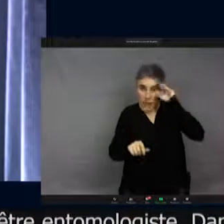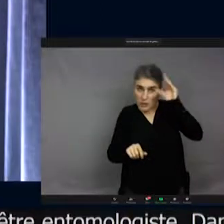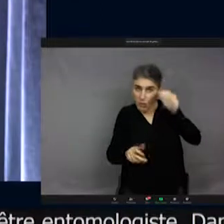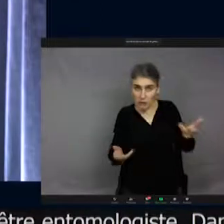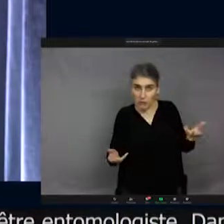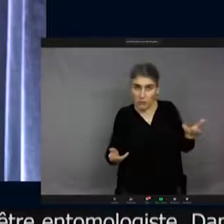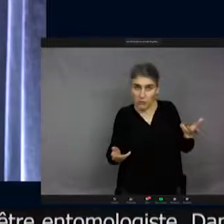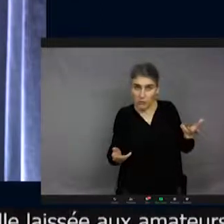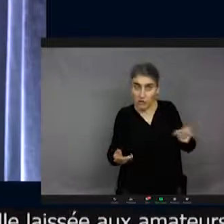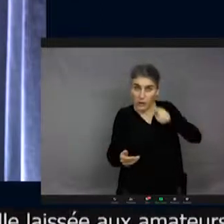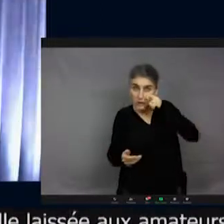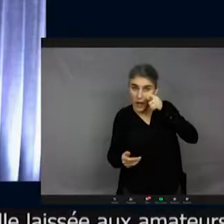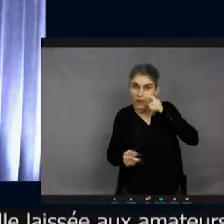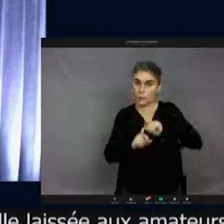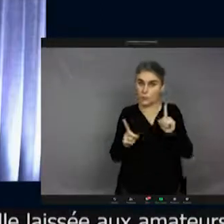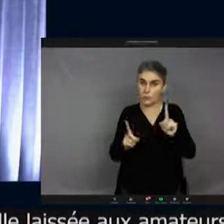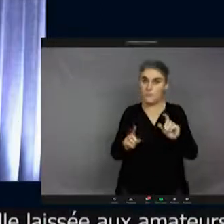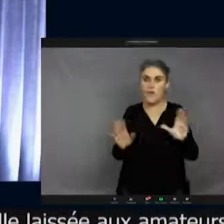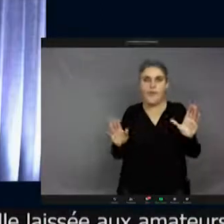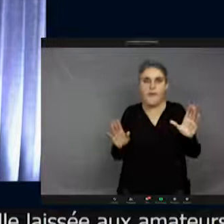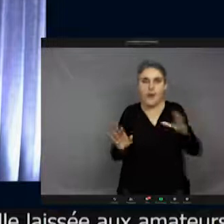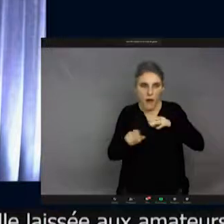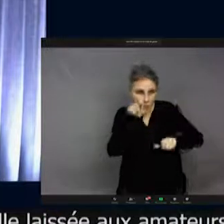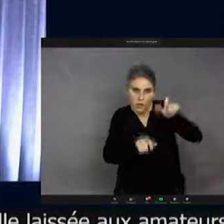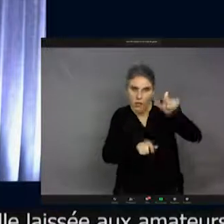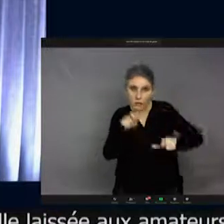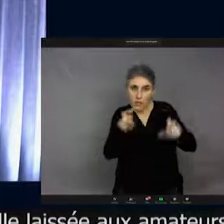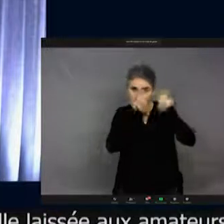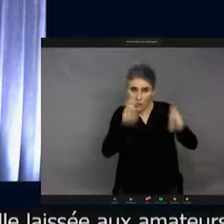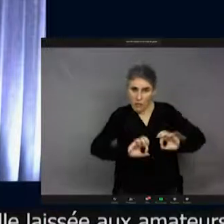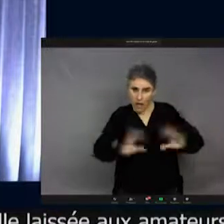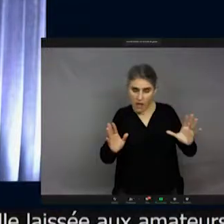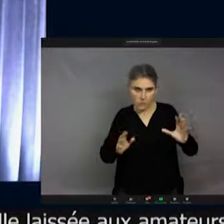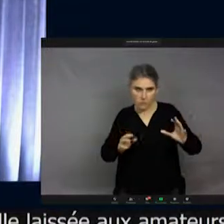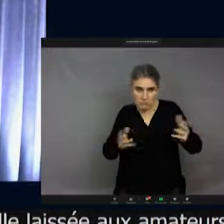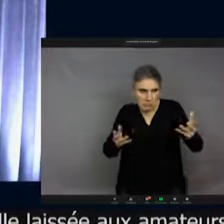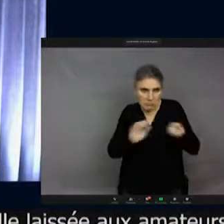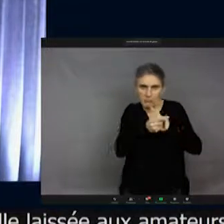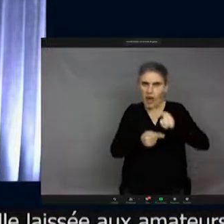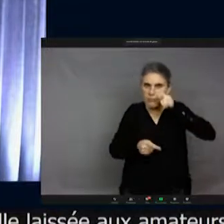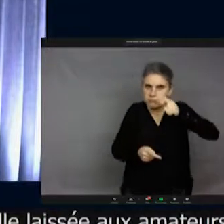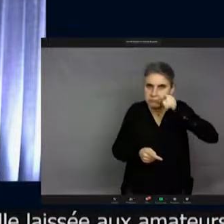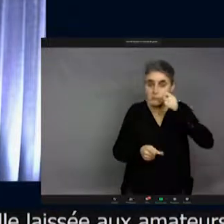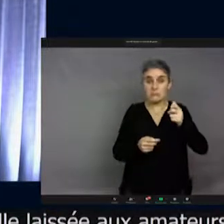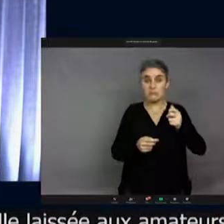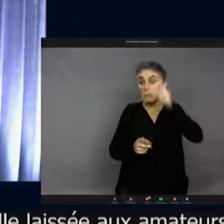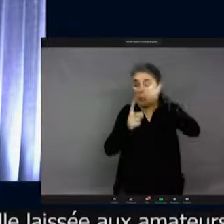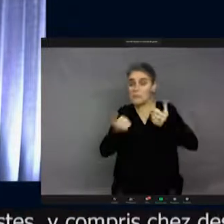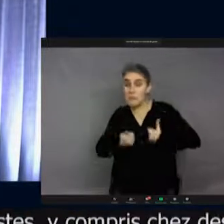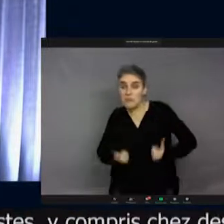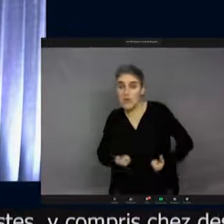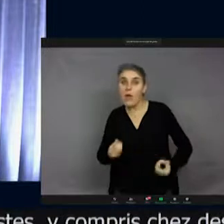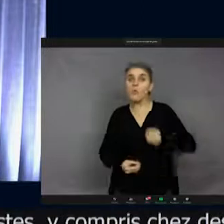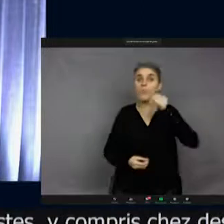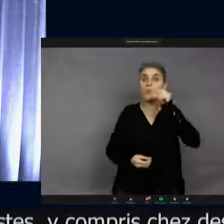qui sont devenus des spécialistes, y compris chez des mammifères ou chez des oiseaux. il y a des amateurs non